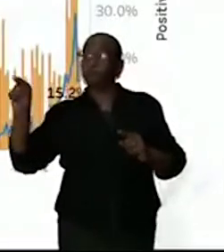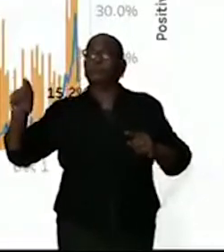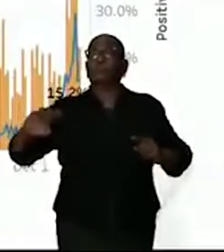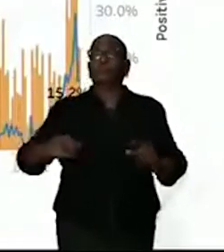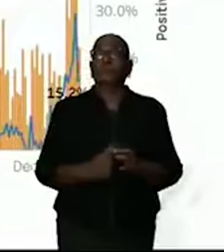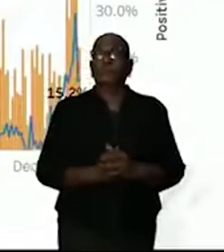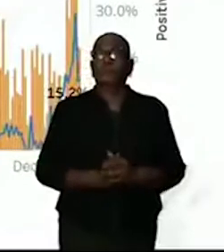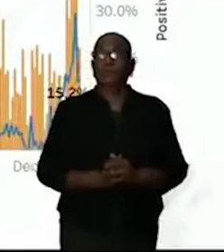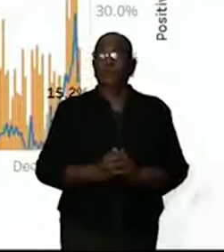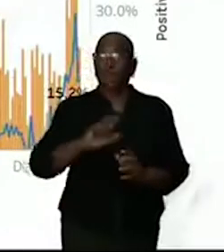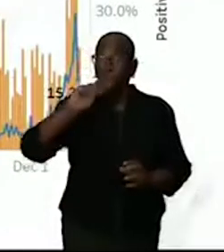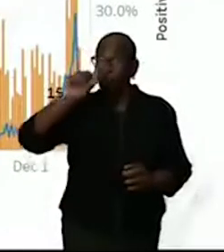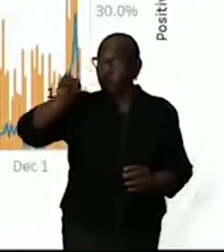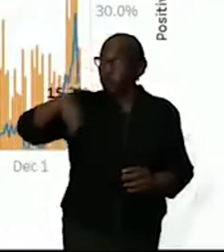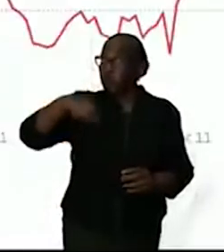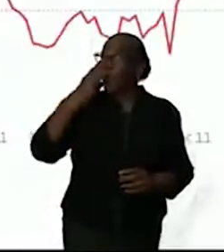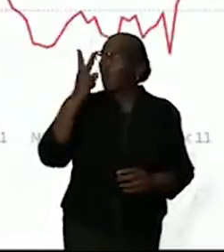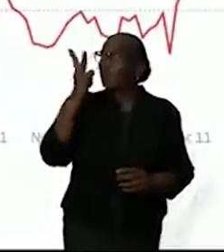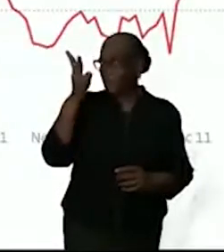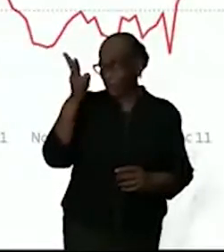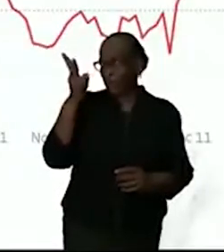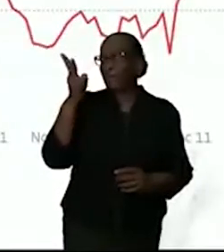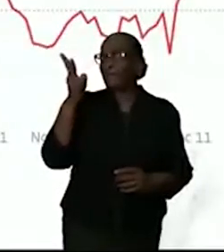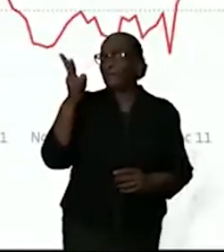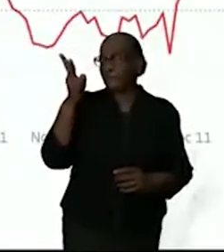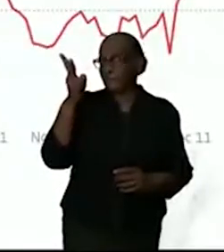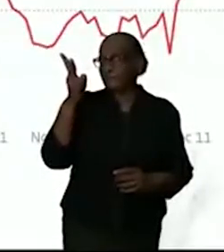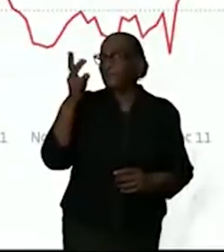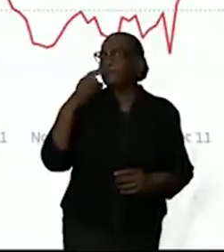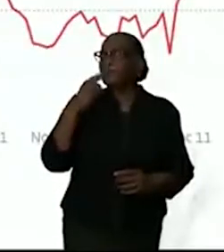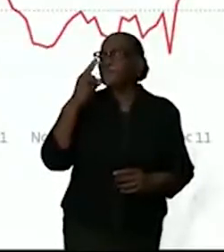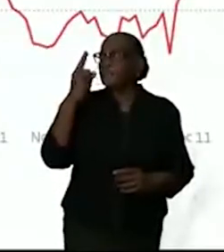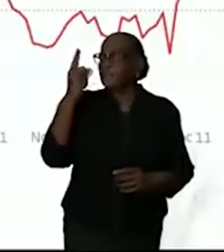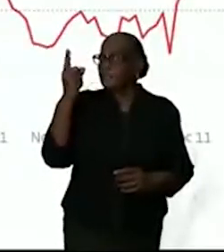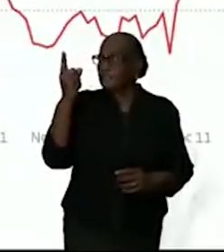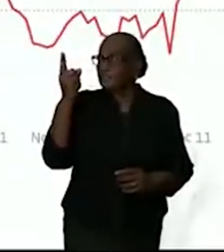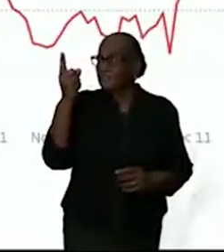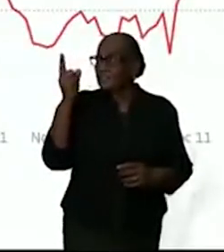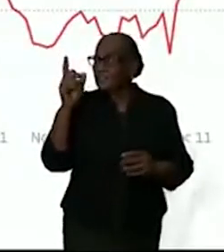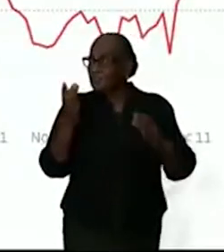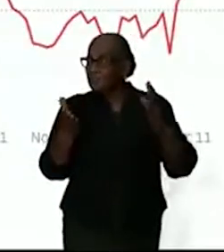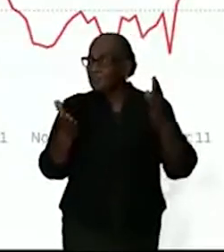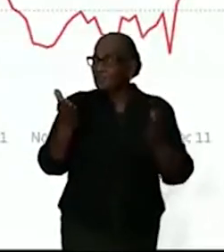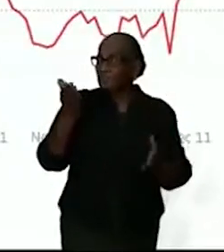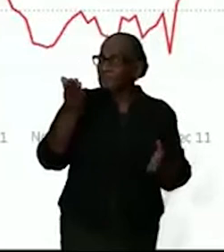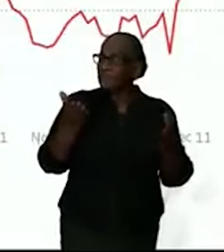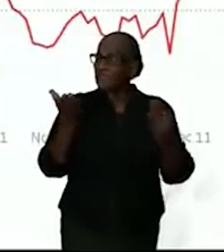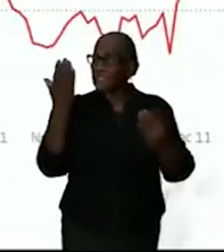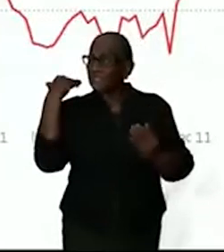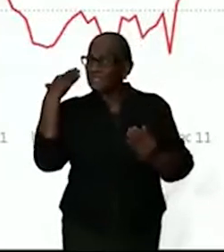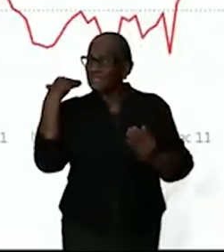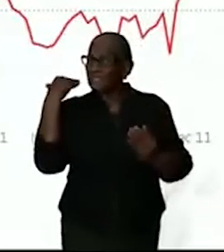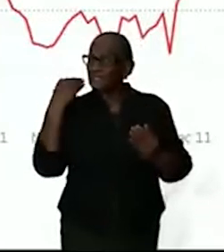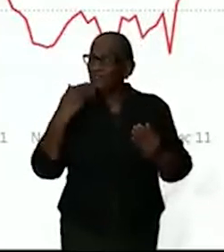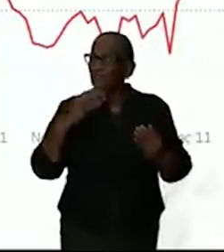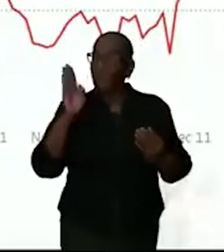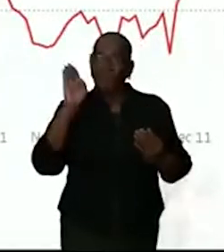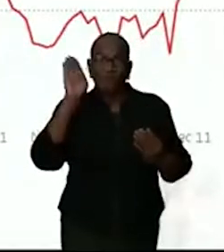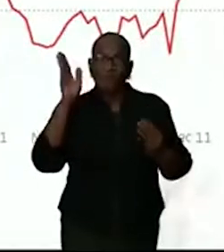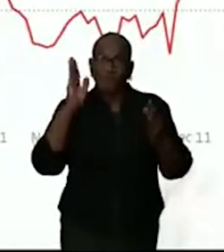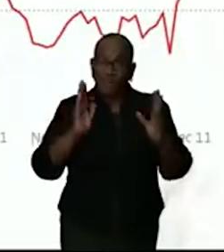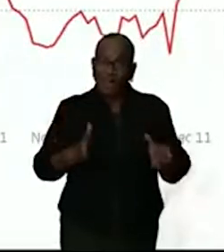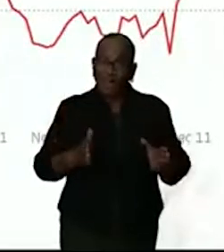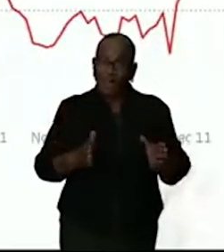En als we nu naar de volgende slide gaan, dan zien we wat we noemen, wat jullie misschien eerder al over hebben gehoord, het